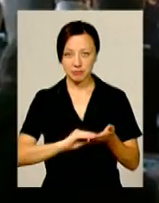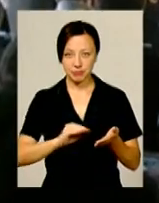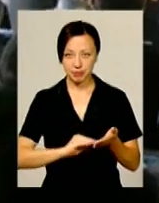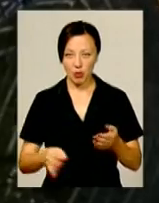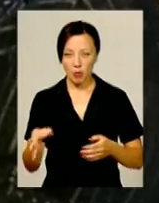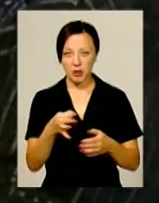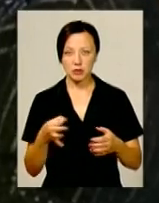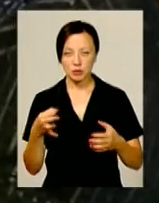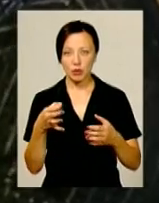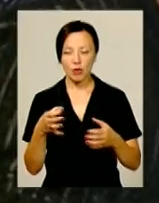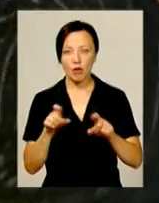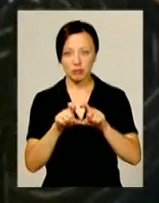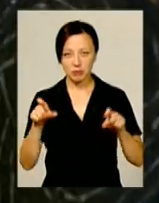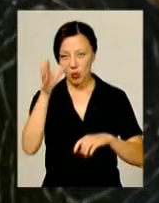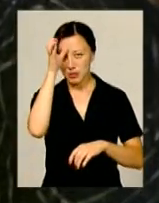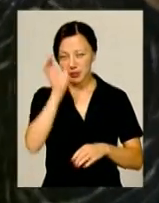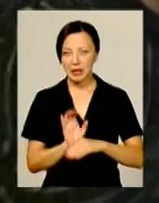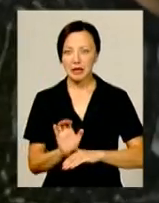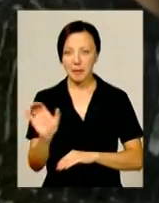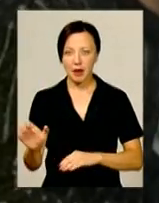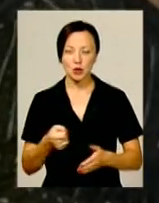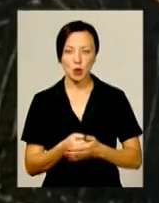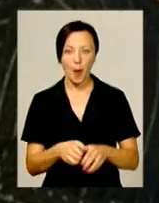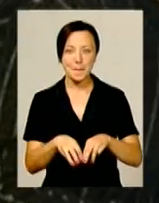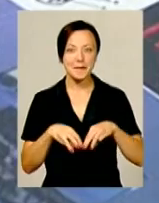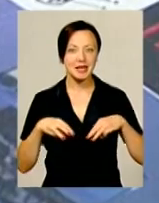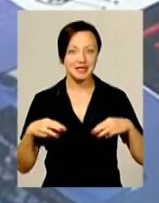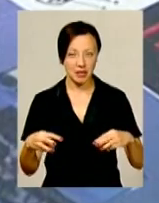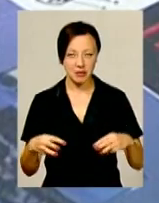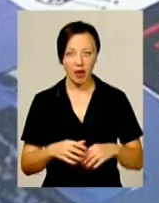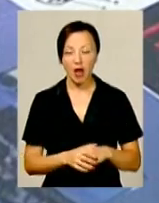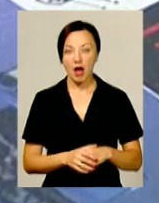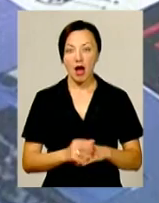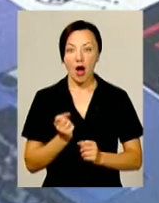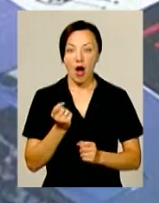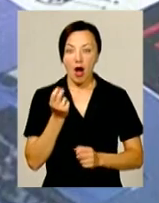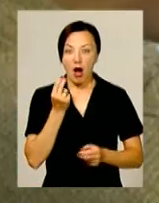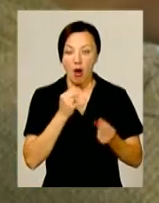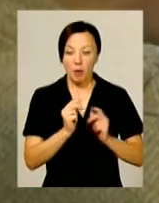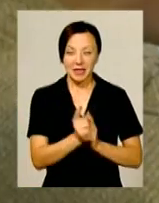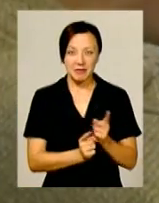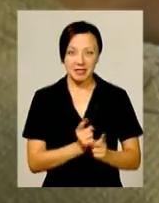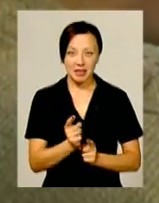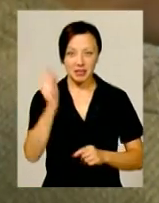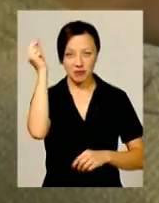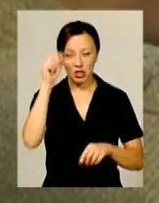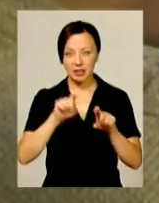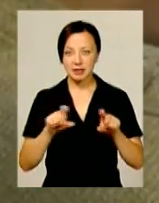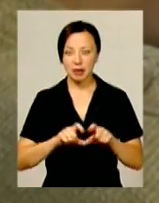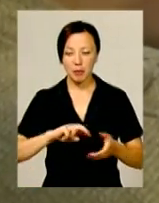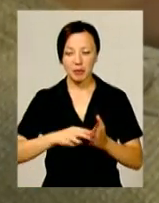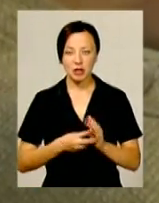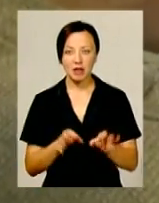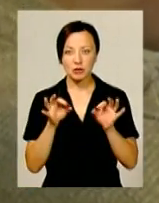обласного освітнього департаменту вже направлено до профільного міністерства. Оптимізація навчальних закладів передбачає раціональніше